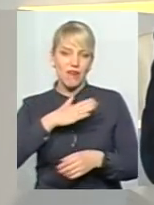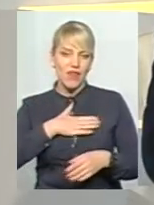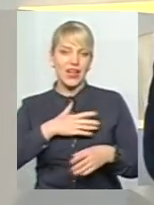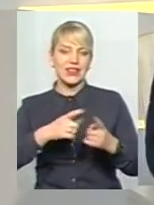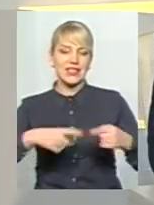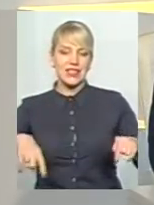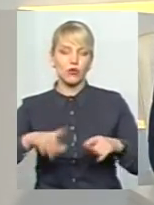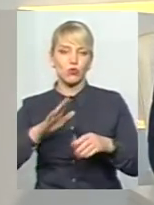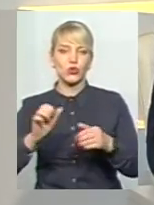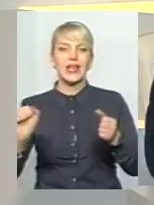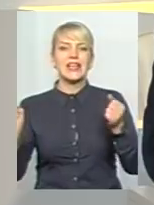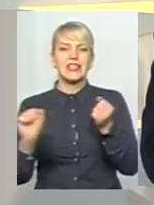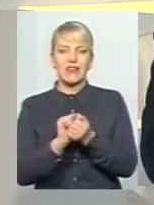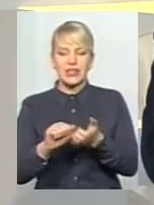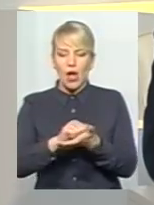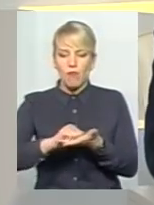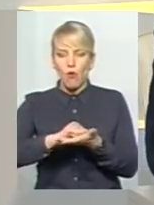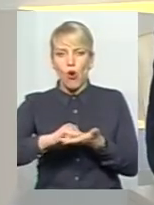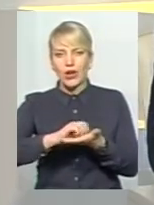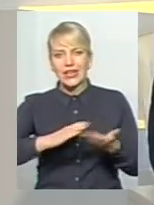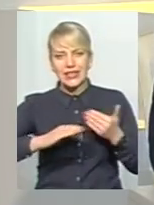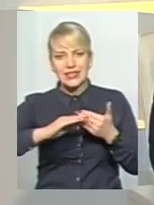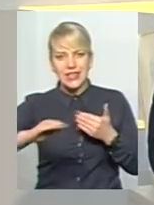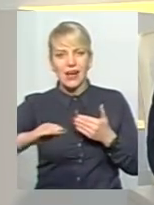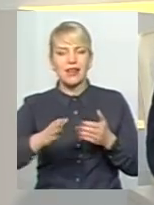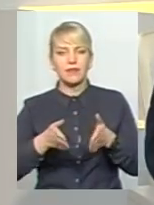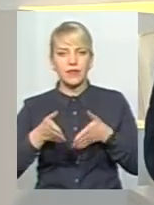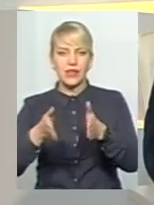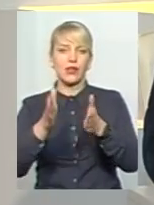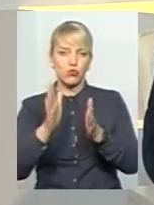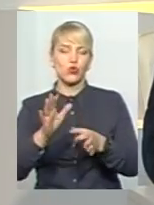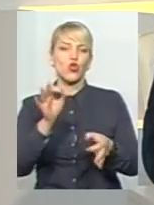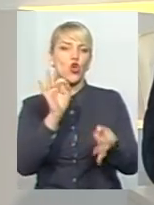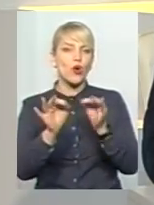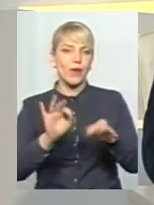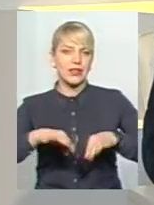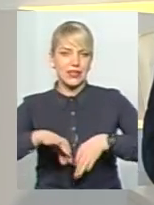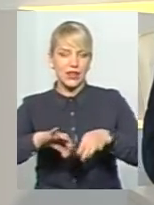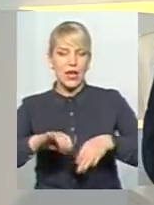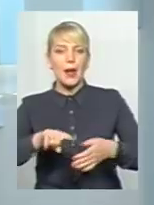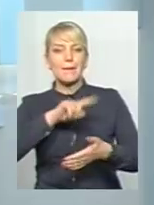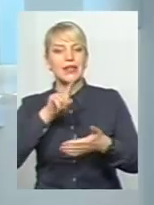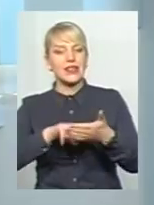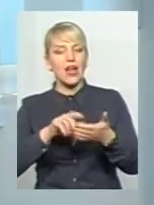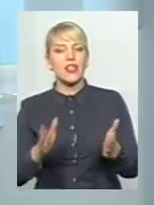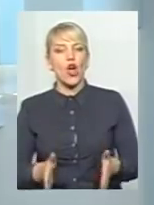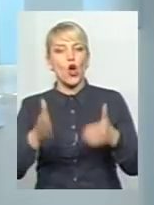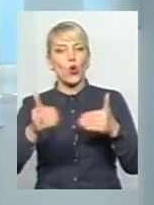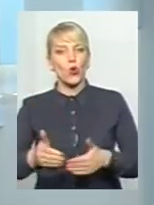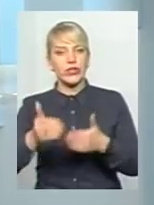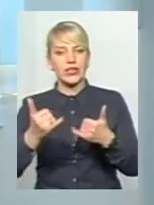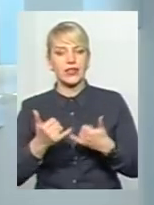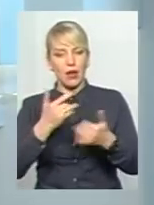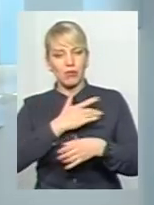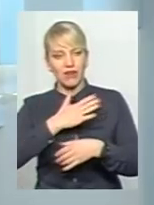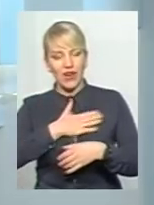тверде дорожнє покриття, і туди зможе їхати нормальний громадський транспорт. Питання контейнерів для приватного сектору – це завжди